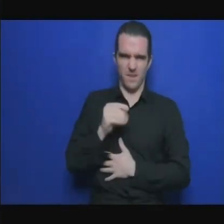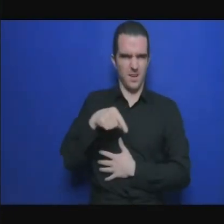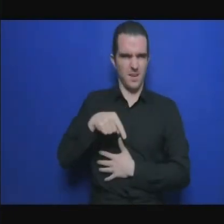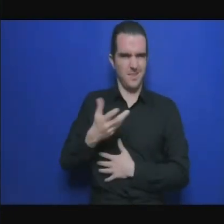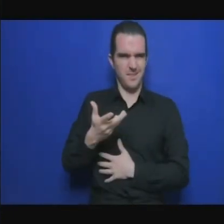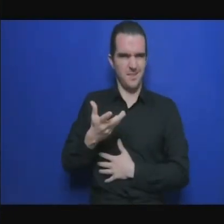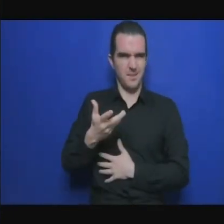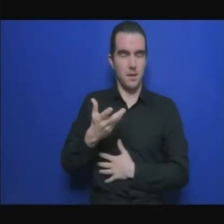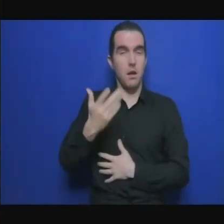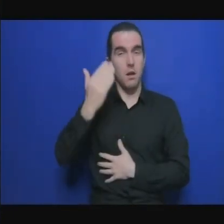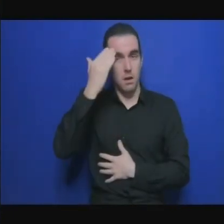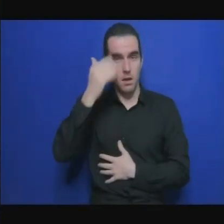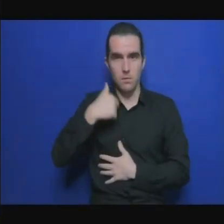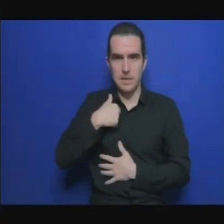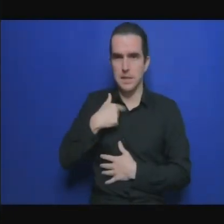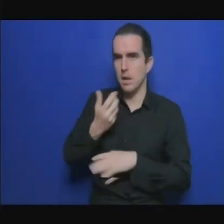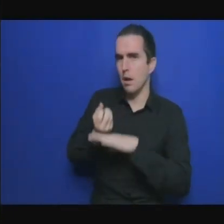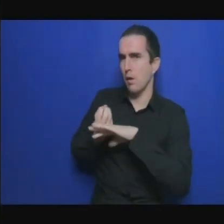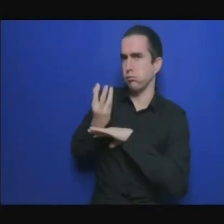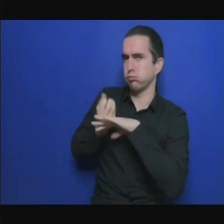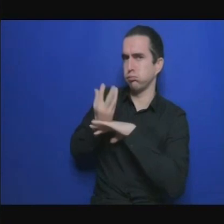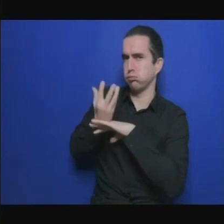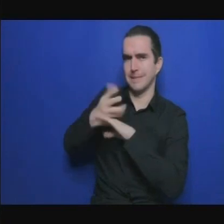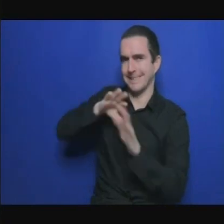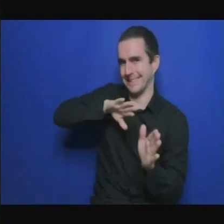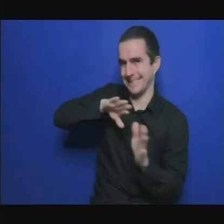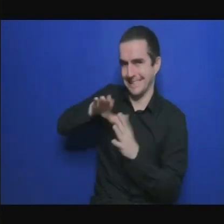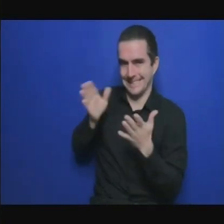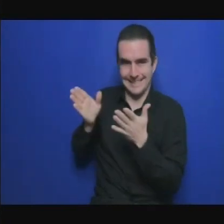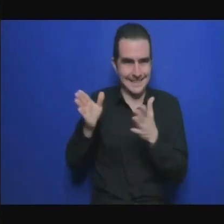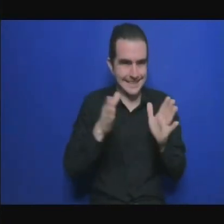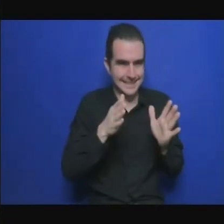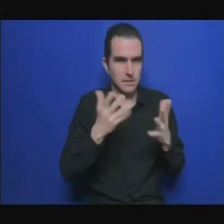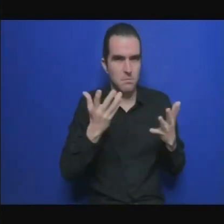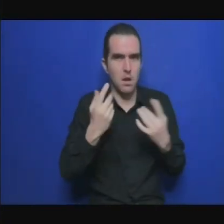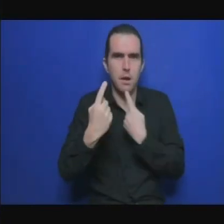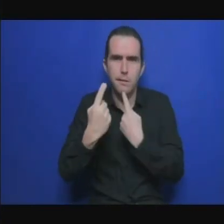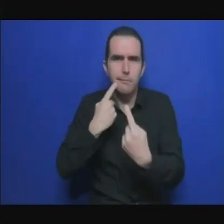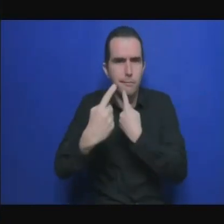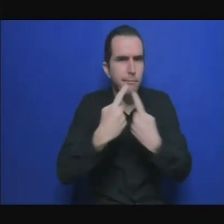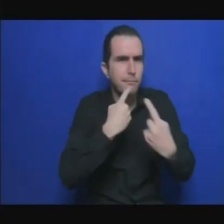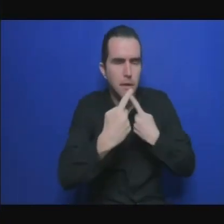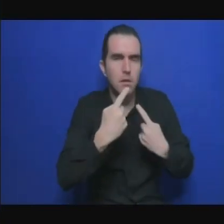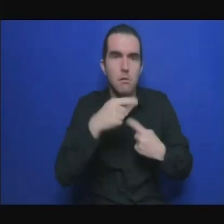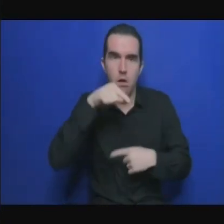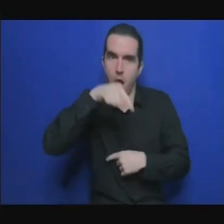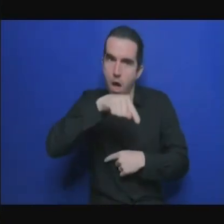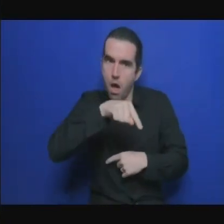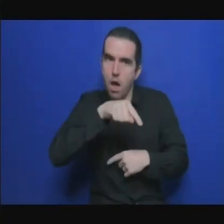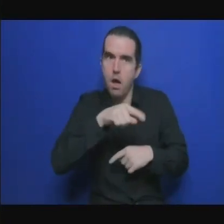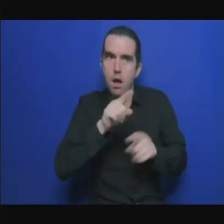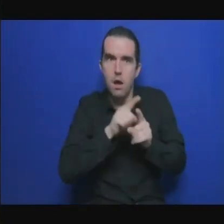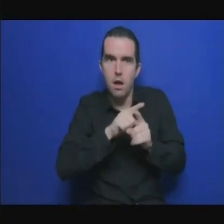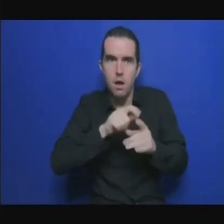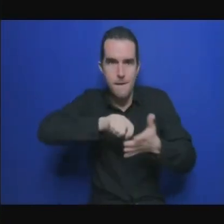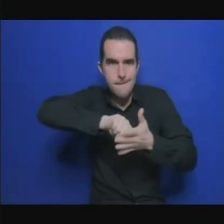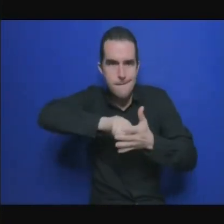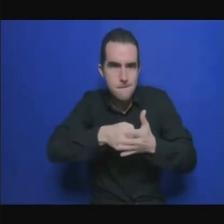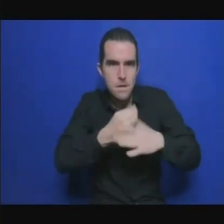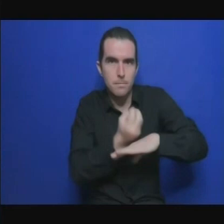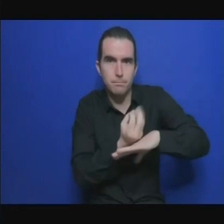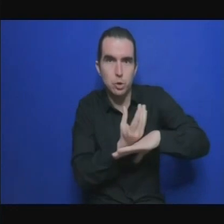pallier justement à cette intermittence des énergies renouvelables dont quelqu'un a souligné